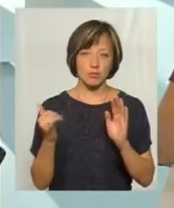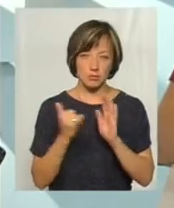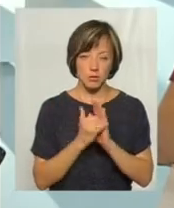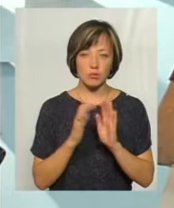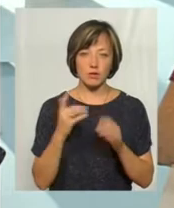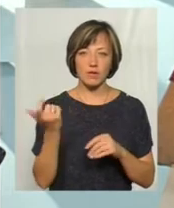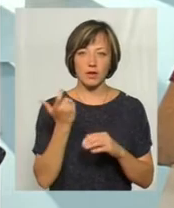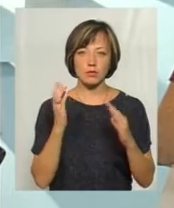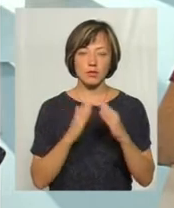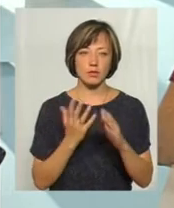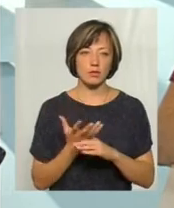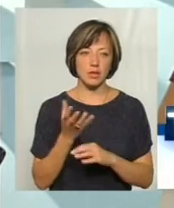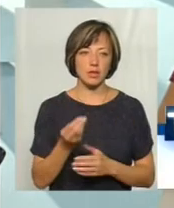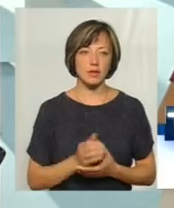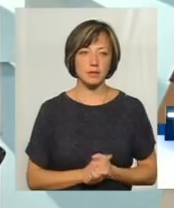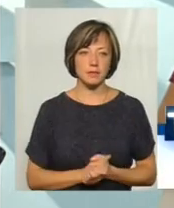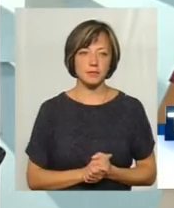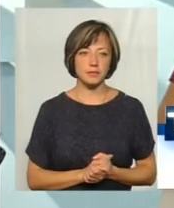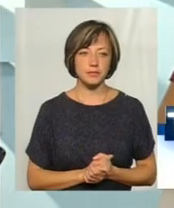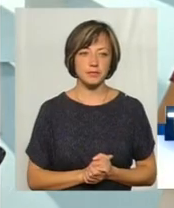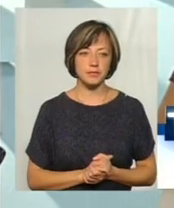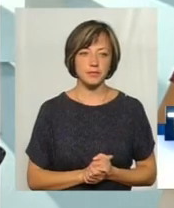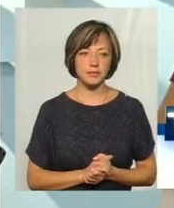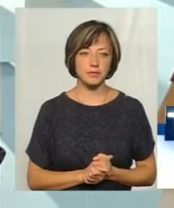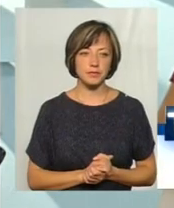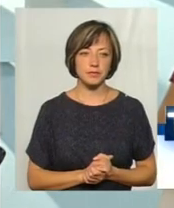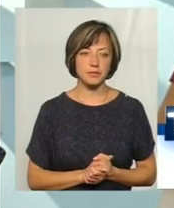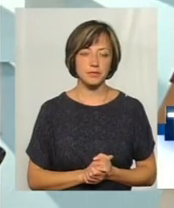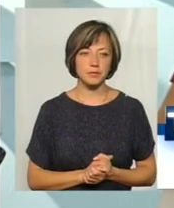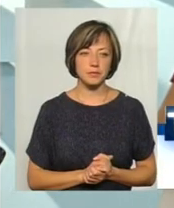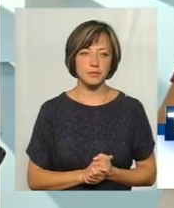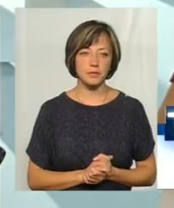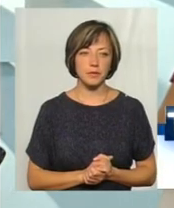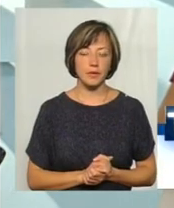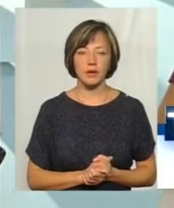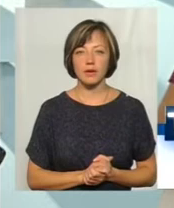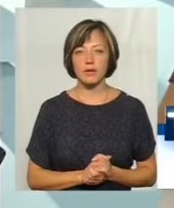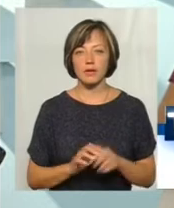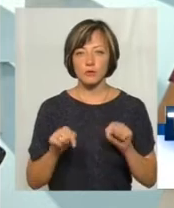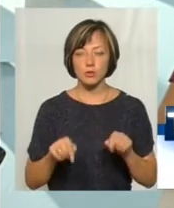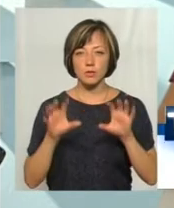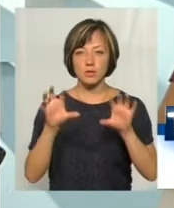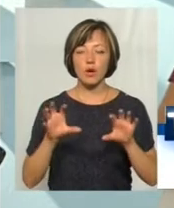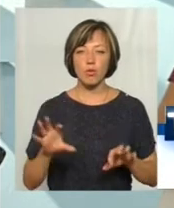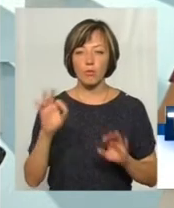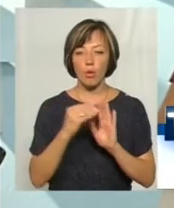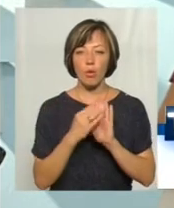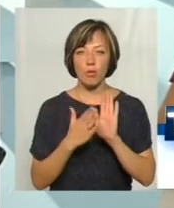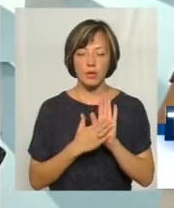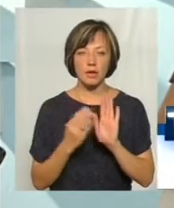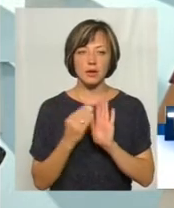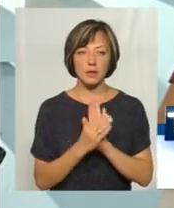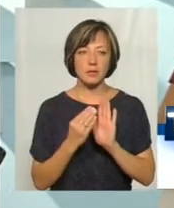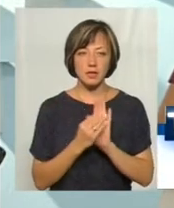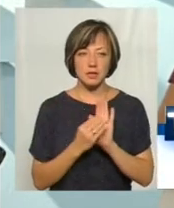власник будинку оплачувати. До речі, в цьому законі про комерційний облік написано